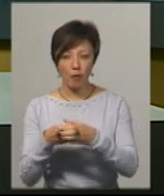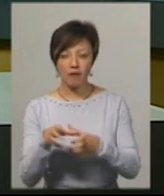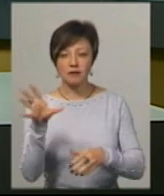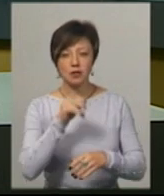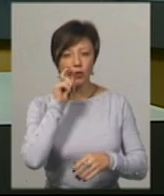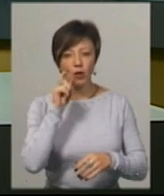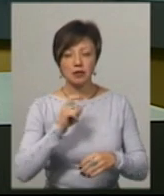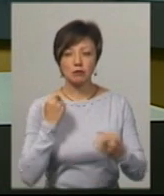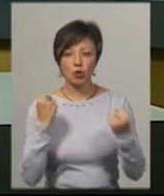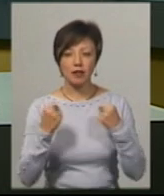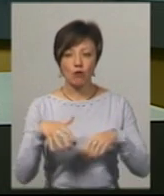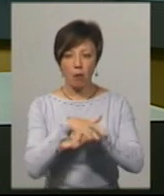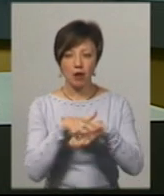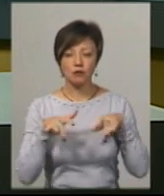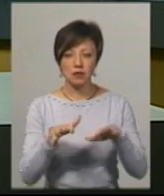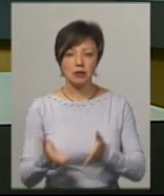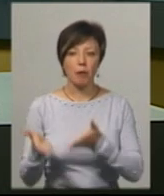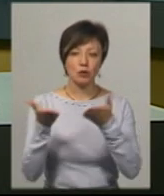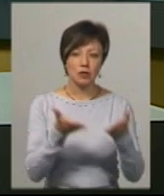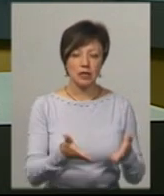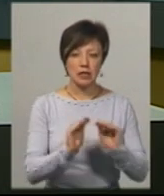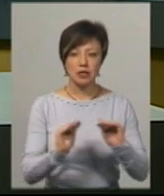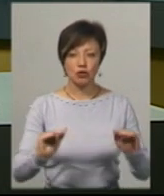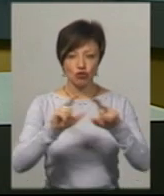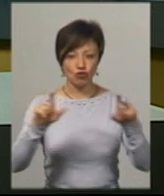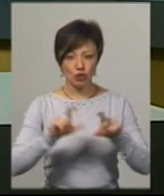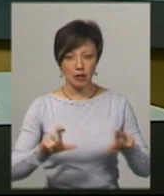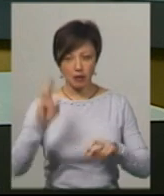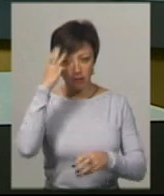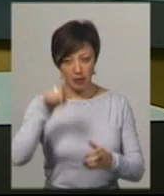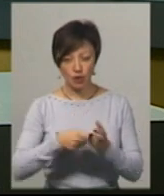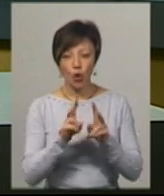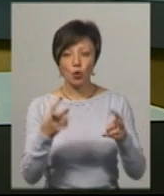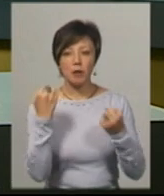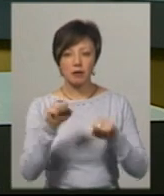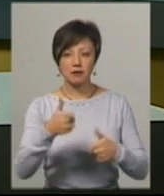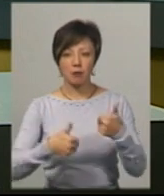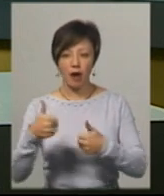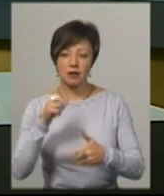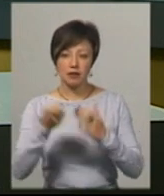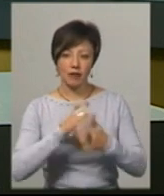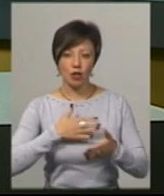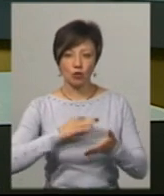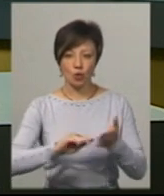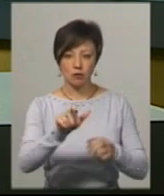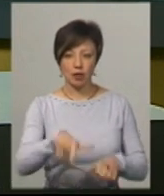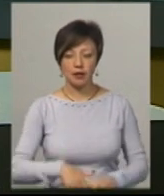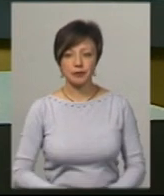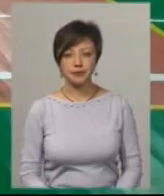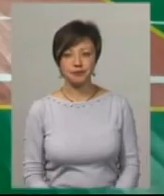До всеукраїнського спортивно-масового заходу запросили учнів шкіл Хмельницького. Хто переміг у змаганнях, дізнавався Андрій Гумений.